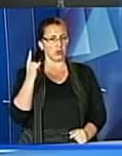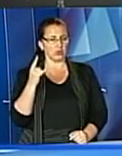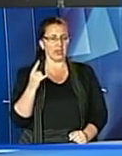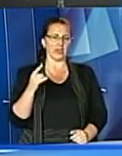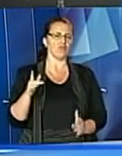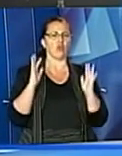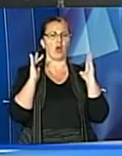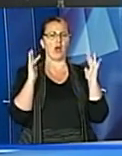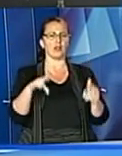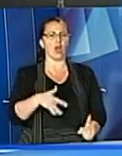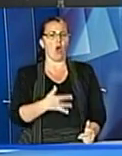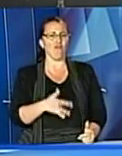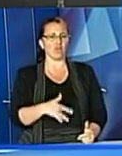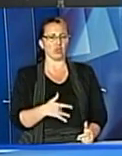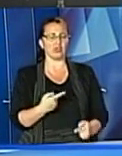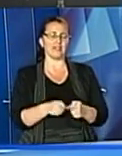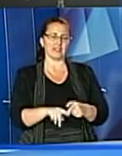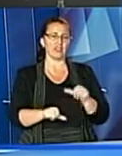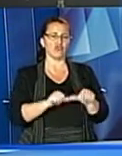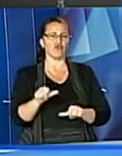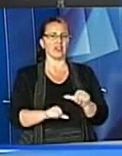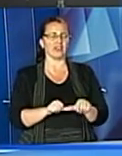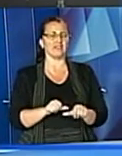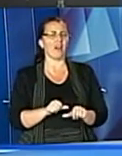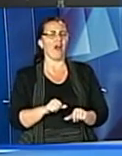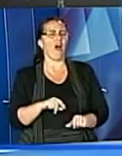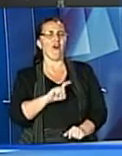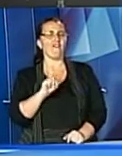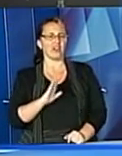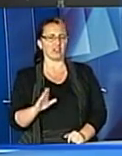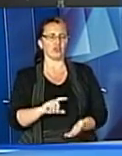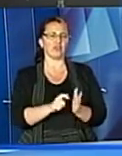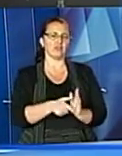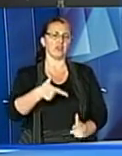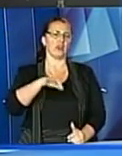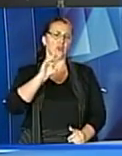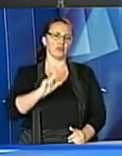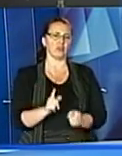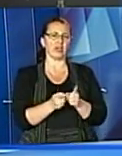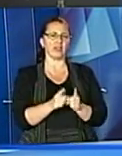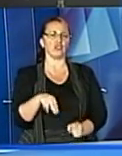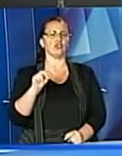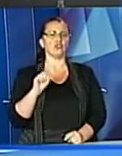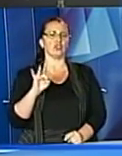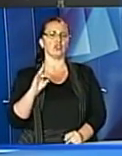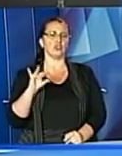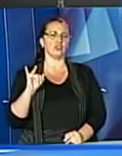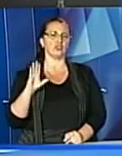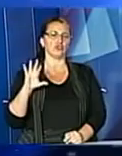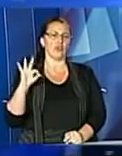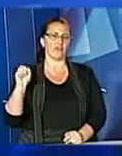алею у Морщині. Це,-поміж іншого, вже замить у новинах. У студії Ірина Гоць, сурдопереклад Олена Чернишової. Вечір добрий.